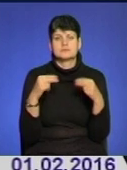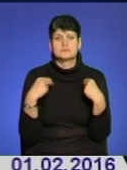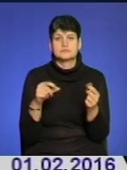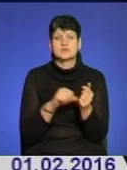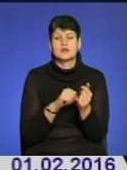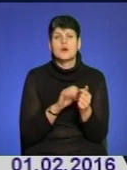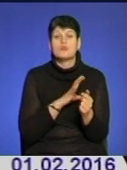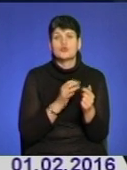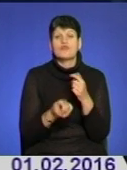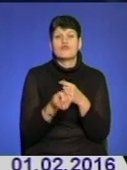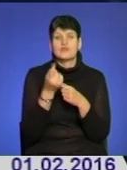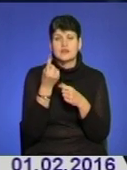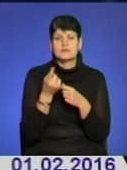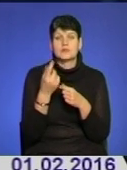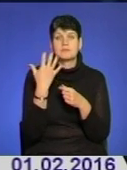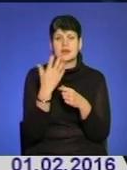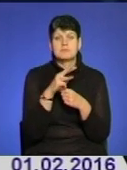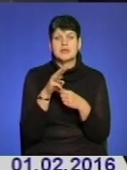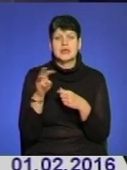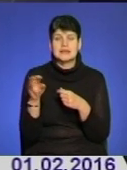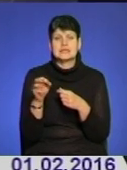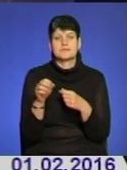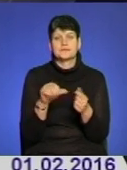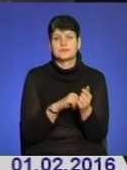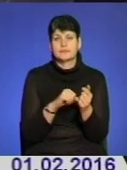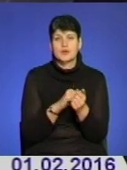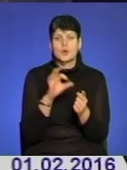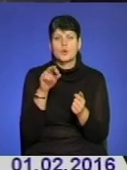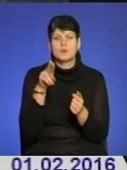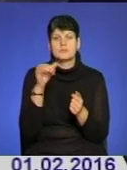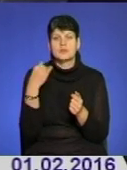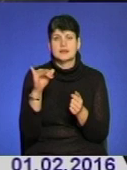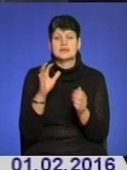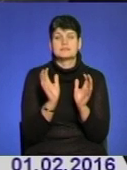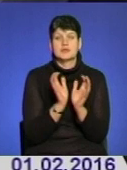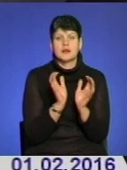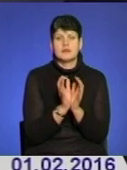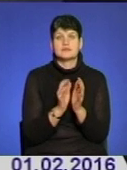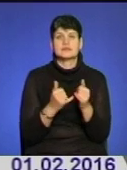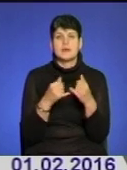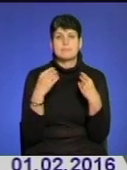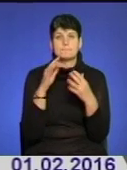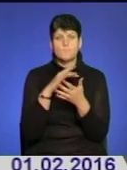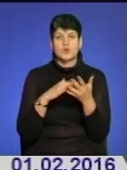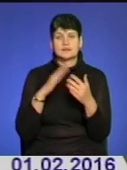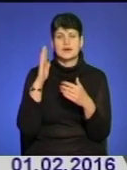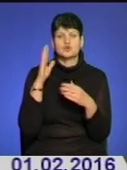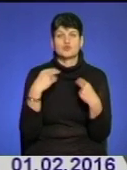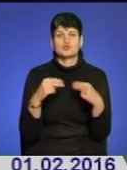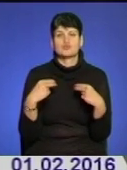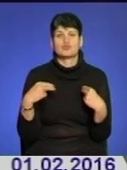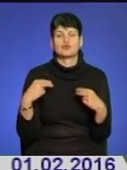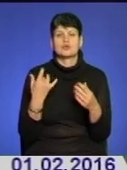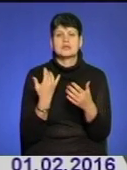в якого було виявлено та вилучено 5 мл наркотичного засобу опій, який він зберігав з метою подальшого збуту серед споживачів наркотичних